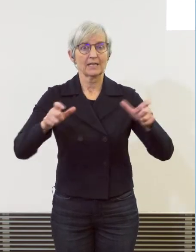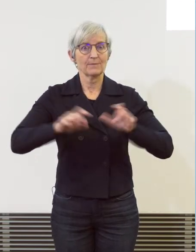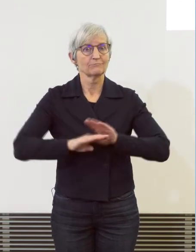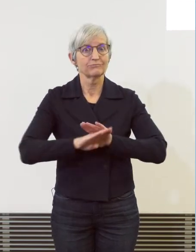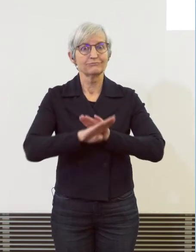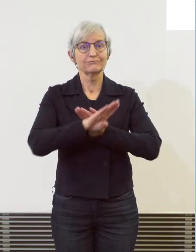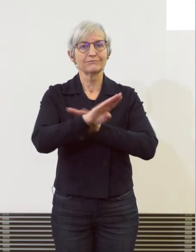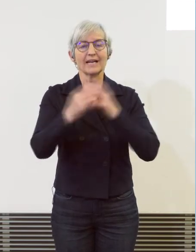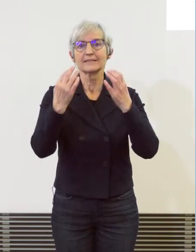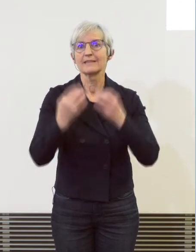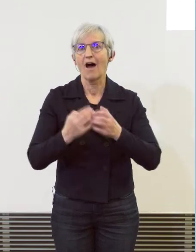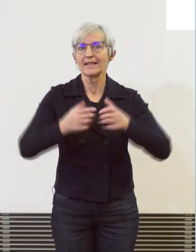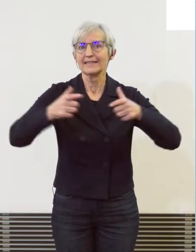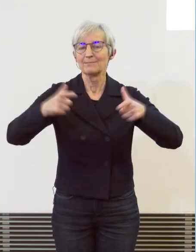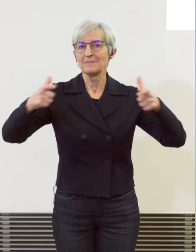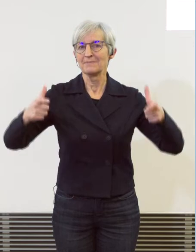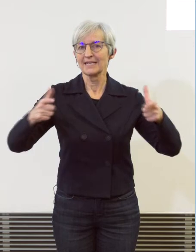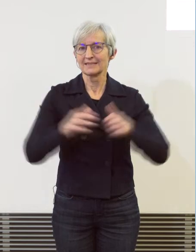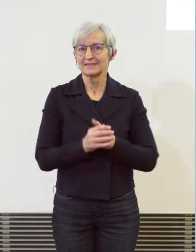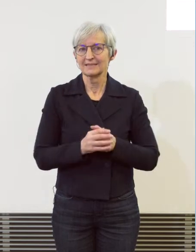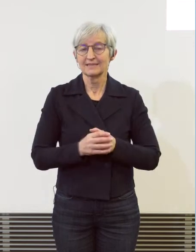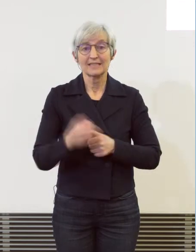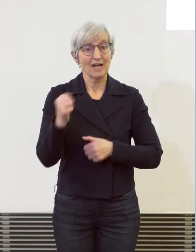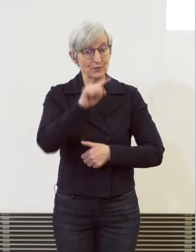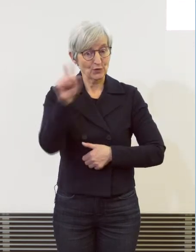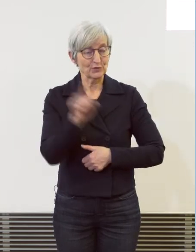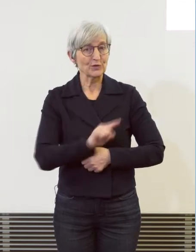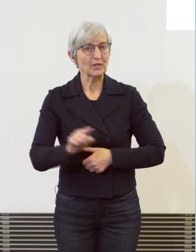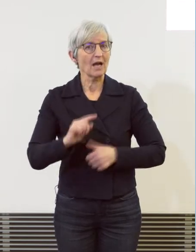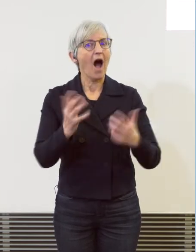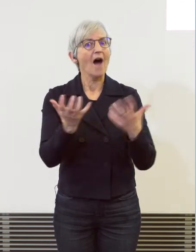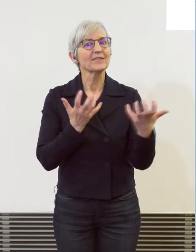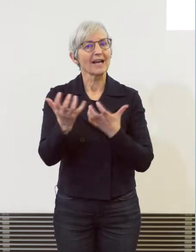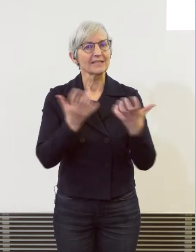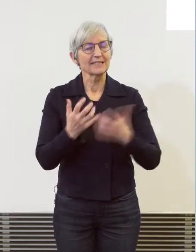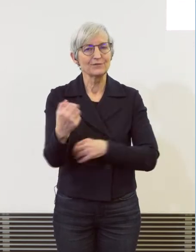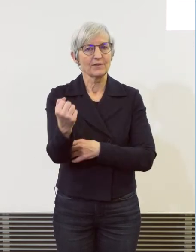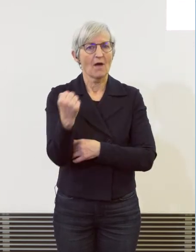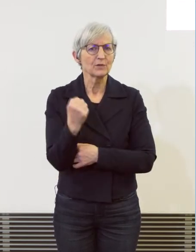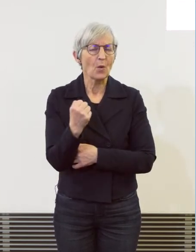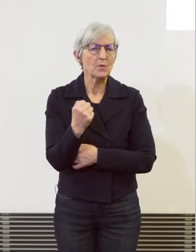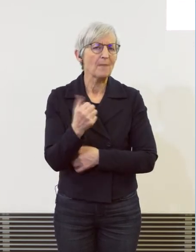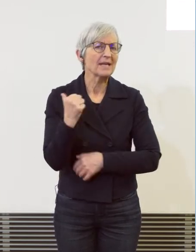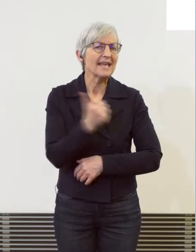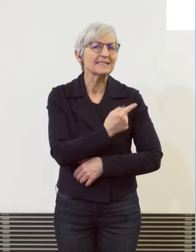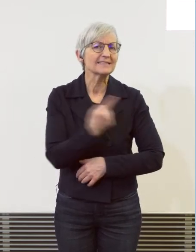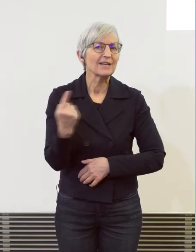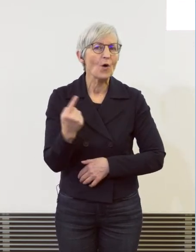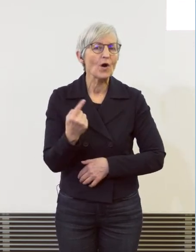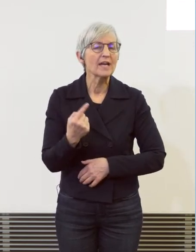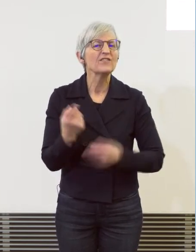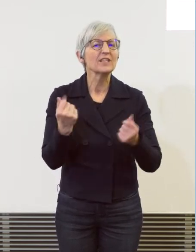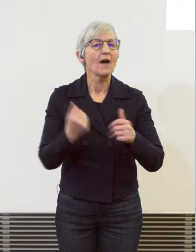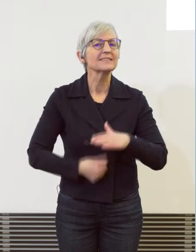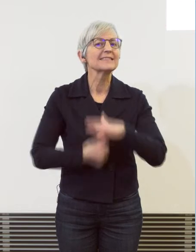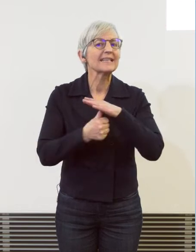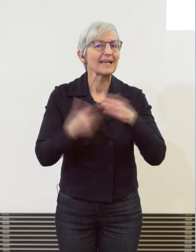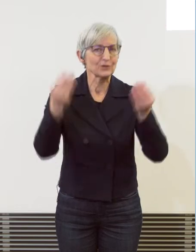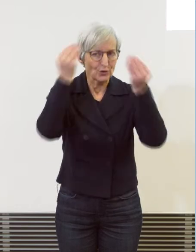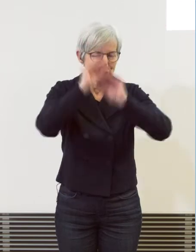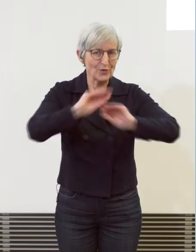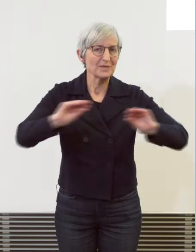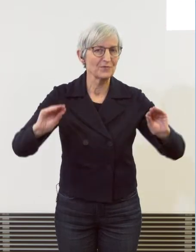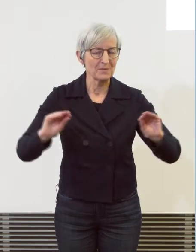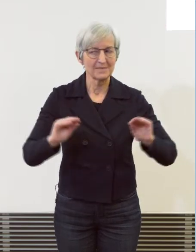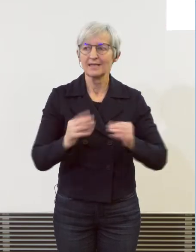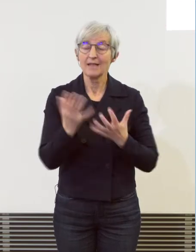attraktiver Kanton mit gesunder Finanz. Aber das hat Ihnen der Finanzdirektor letzte Woche schon gesagt. Und wir sehen jetzt aber im